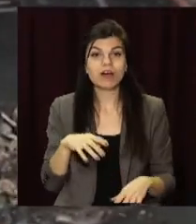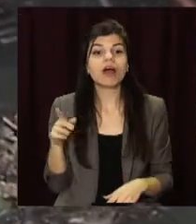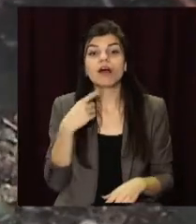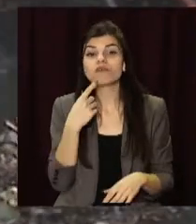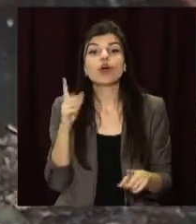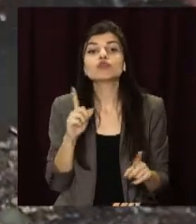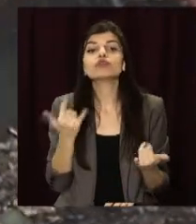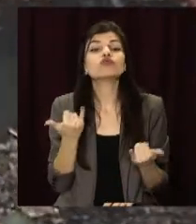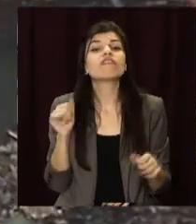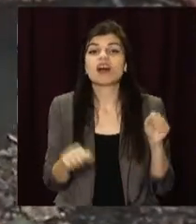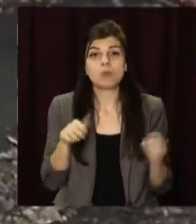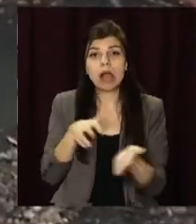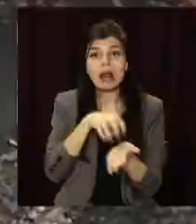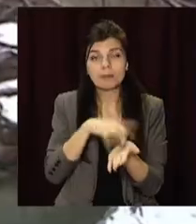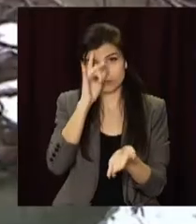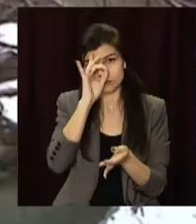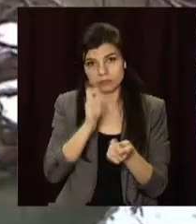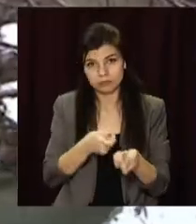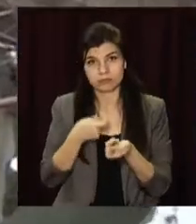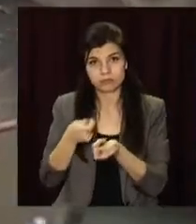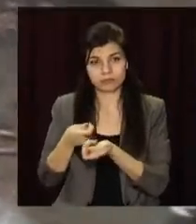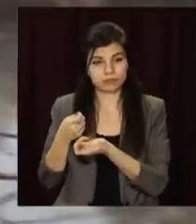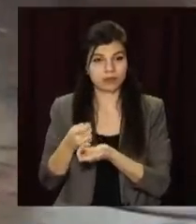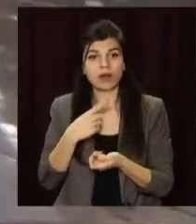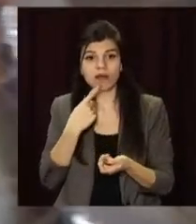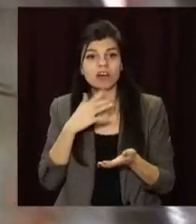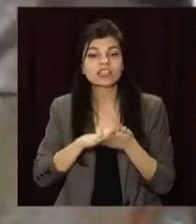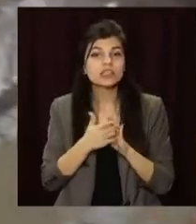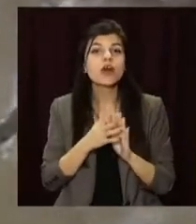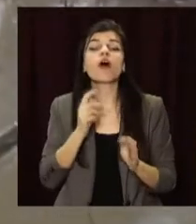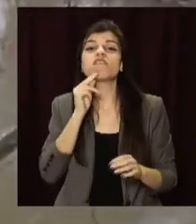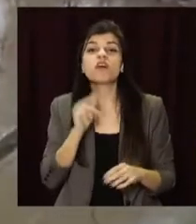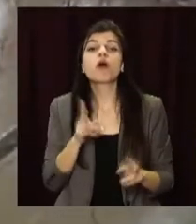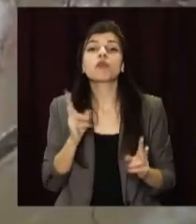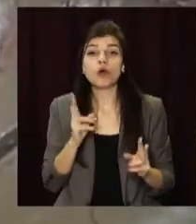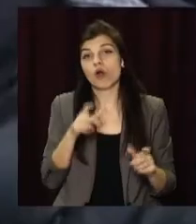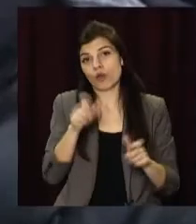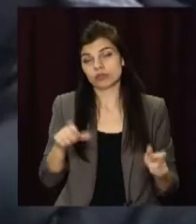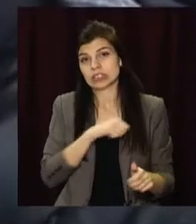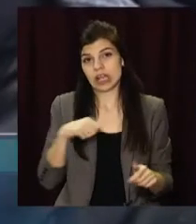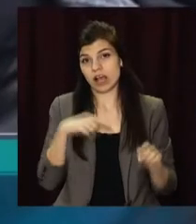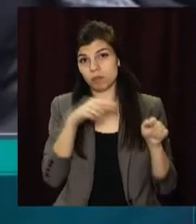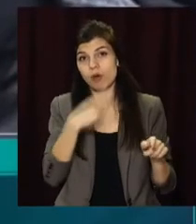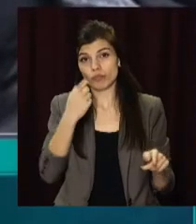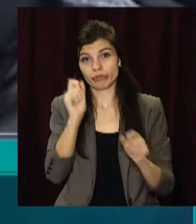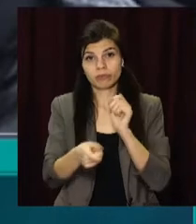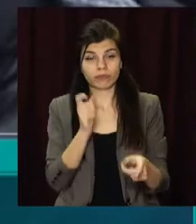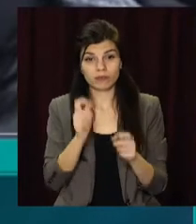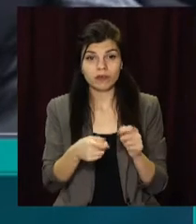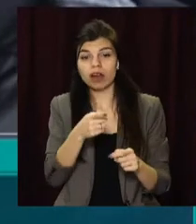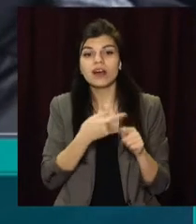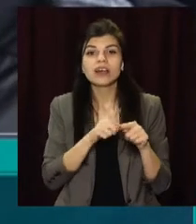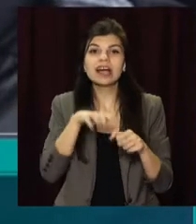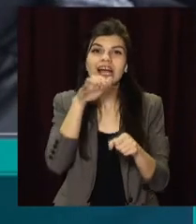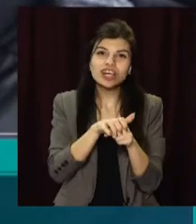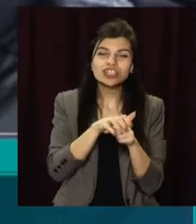це все, що вони можуть нині зробити. І додають, у ситуації переважно винні самі люди. Ці ж бутилки, собачі будки,